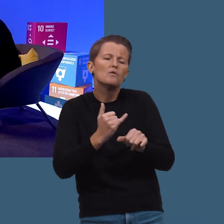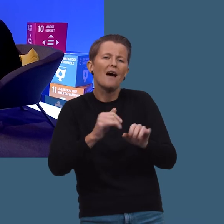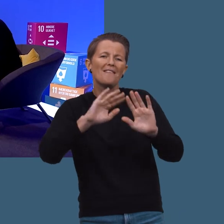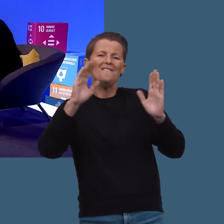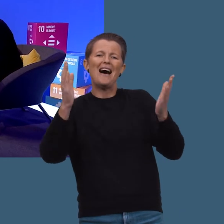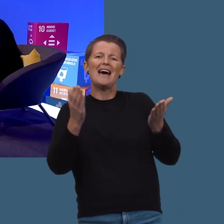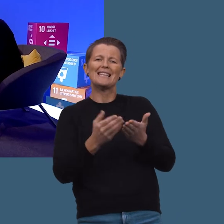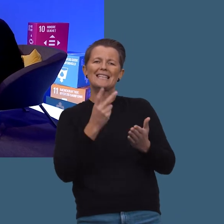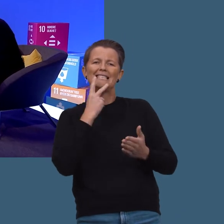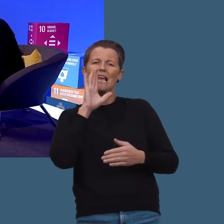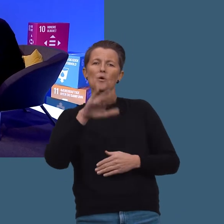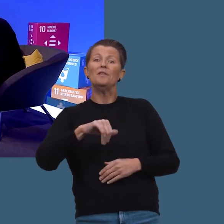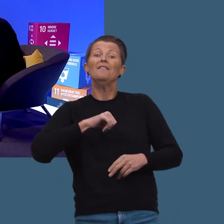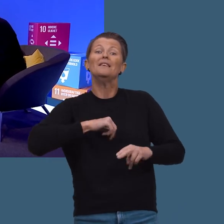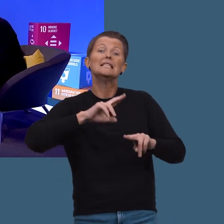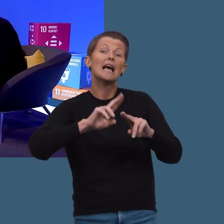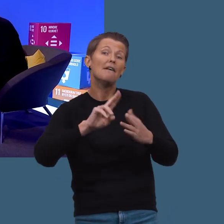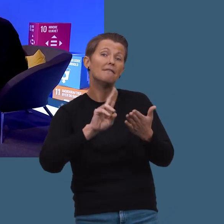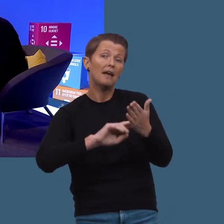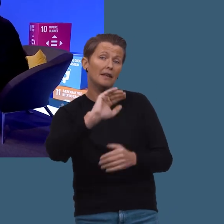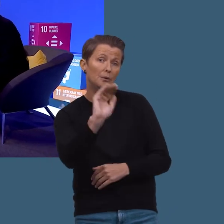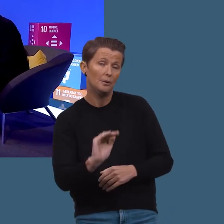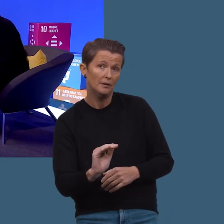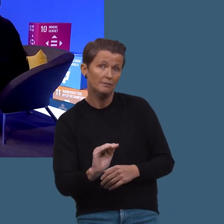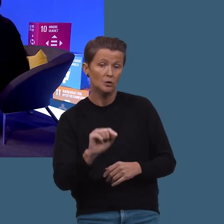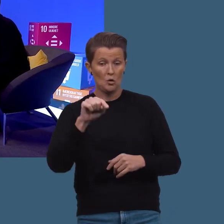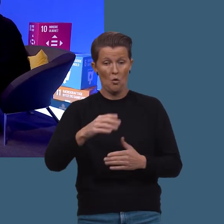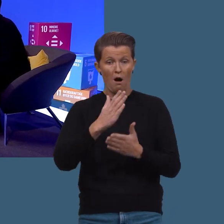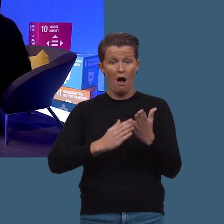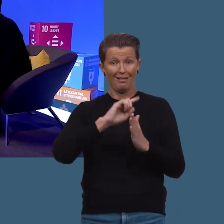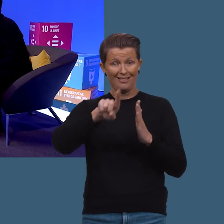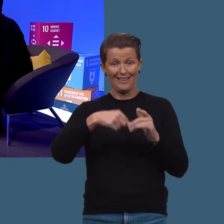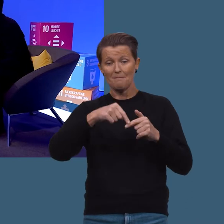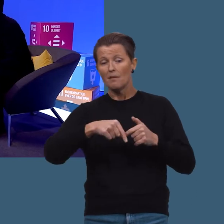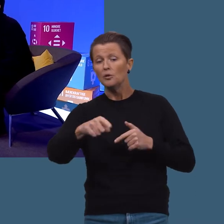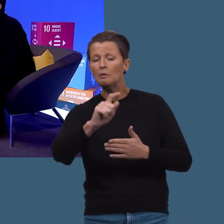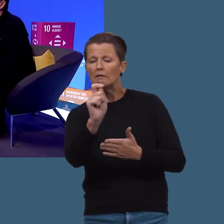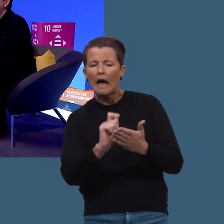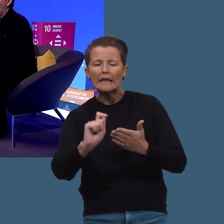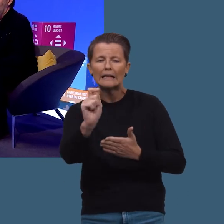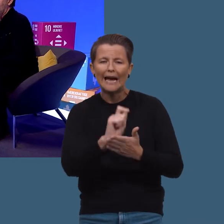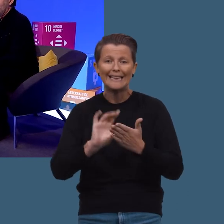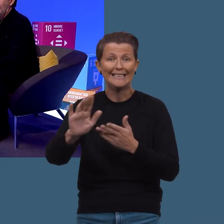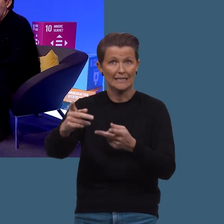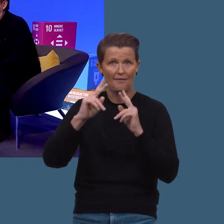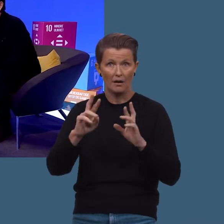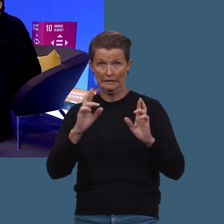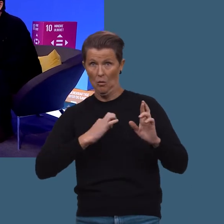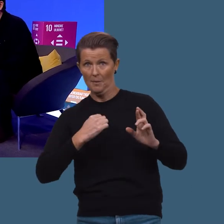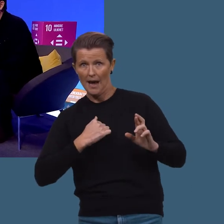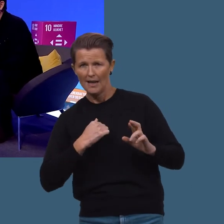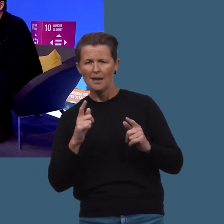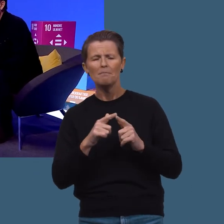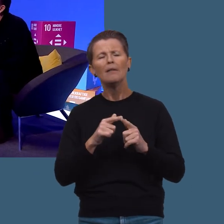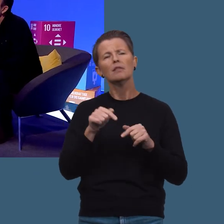verden hadde sett ut uten FN. Neste halvtimen skal du klare å ha tegnet deg fram for det svaret